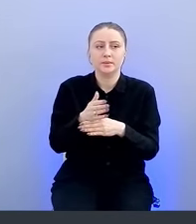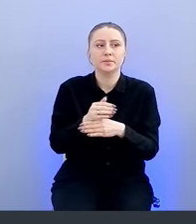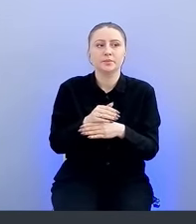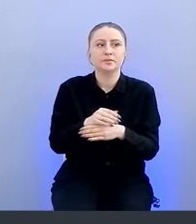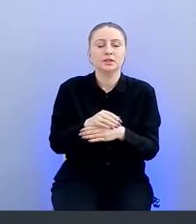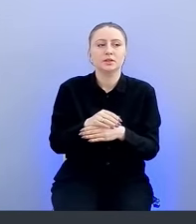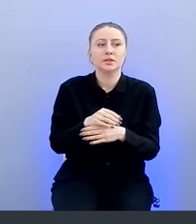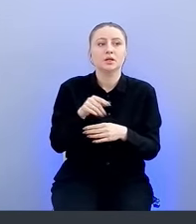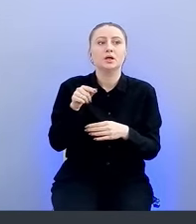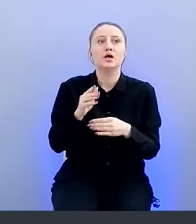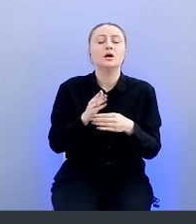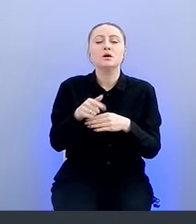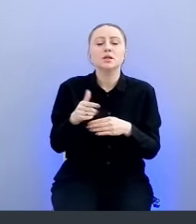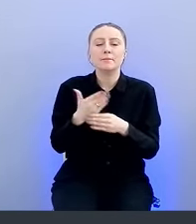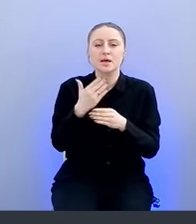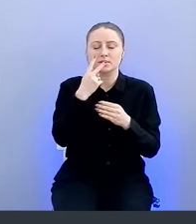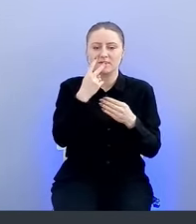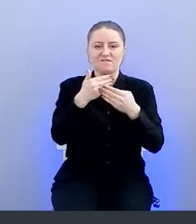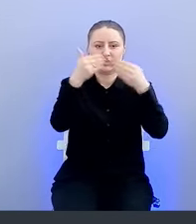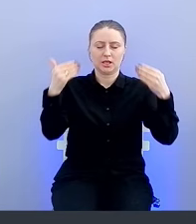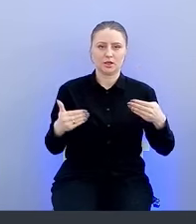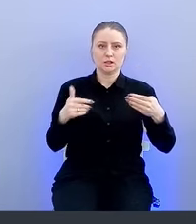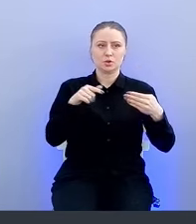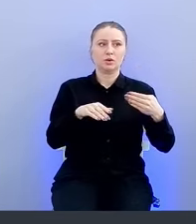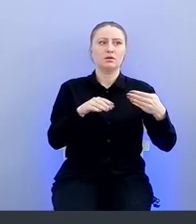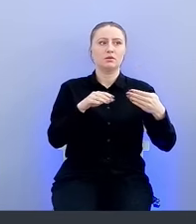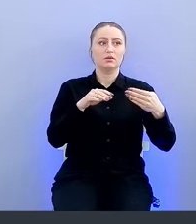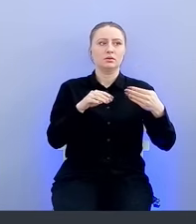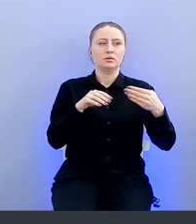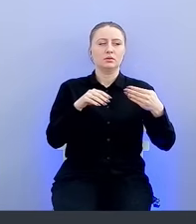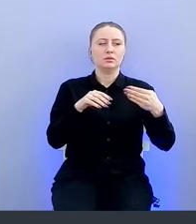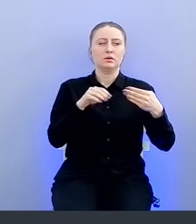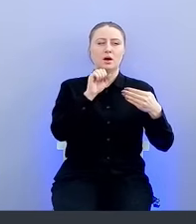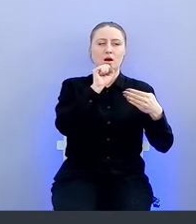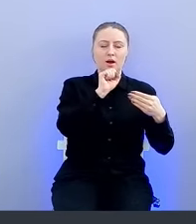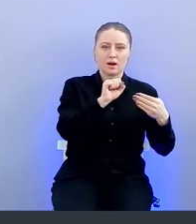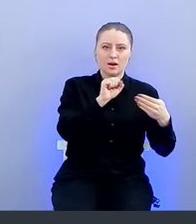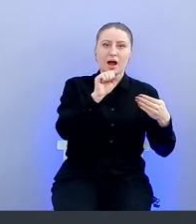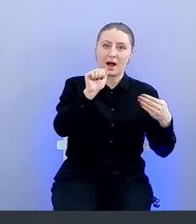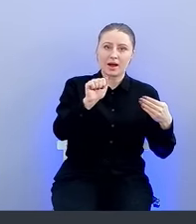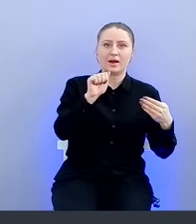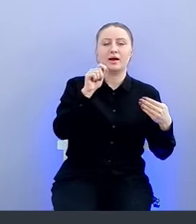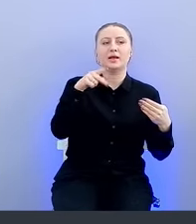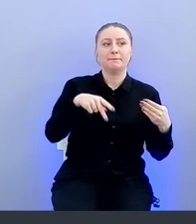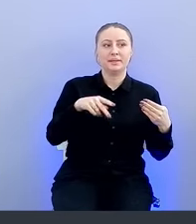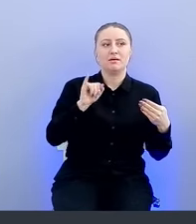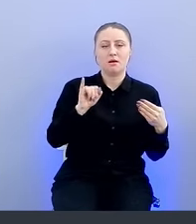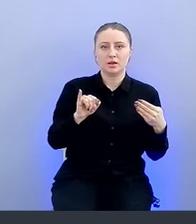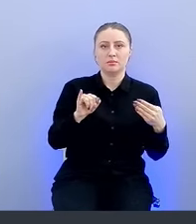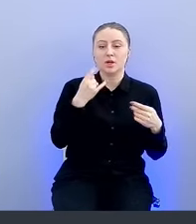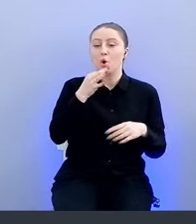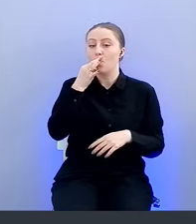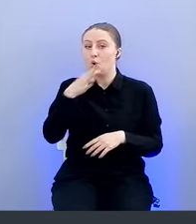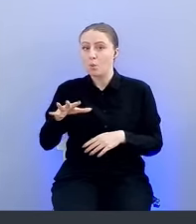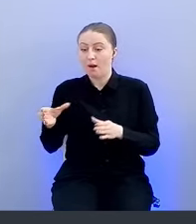и встречает ее фасадный слой API. То есть из любой точки компании можно